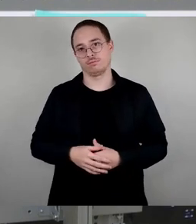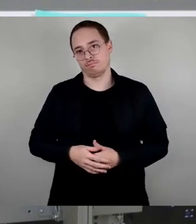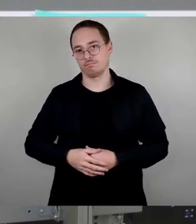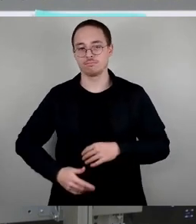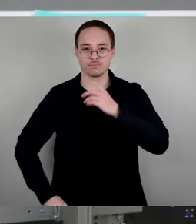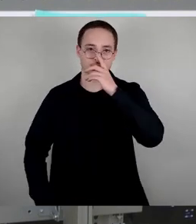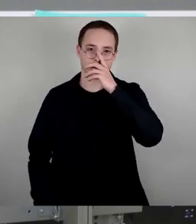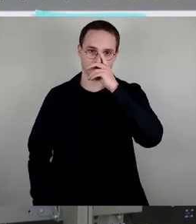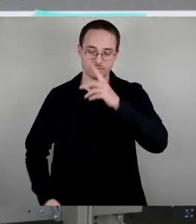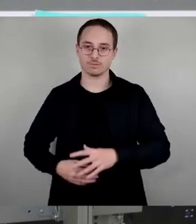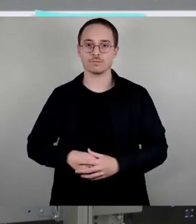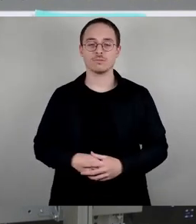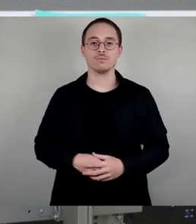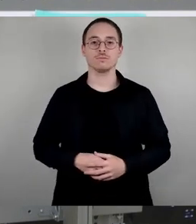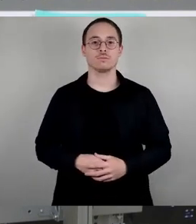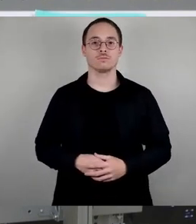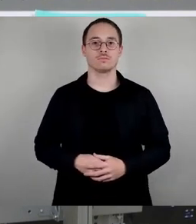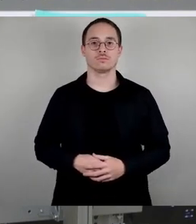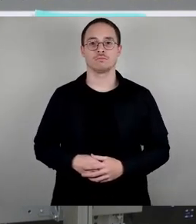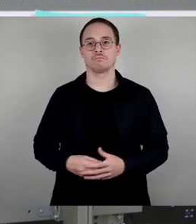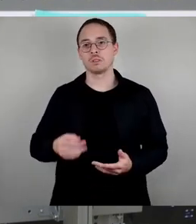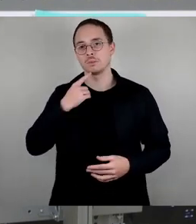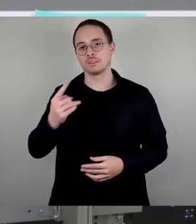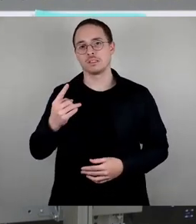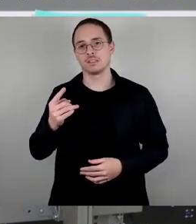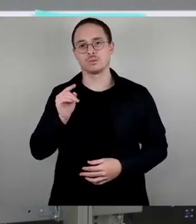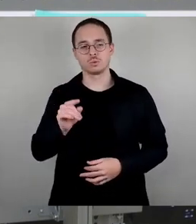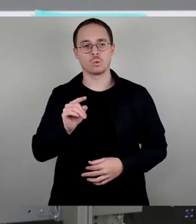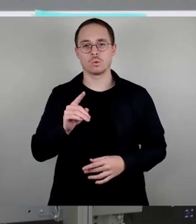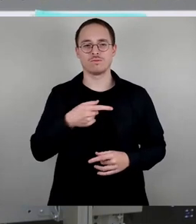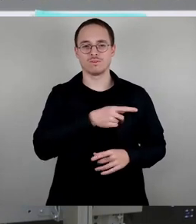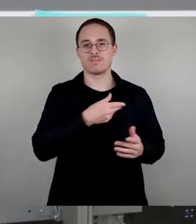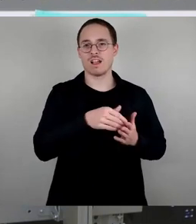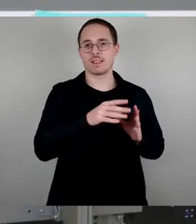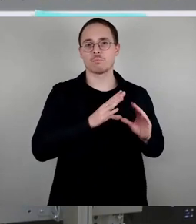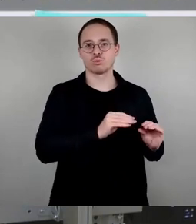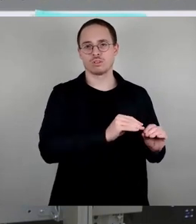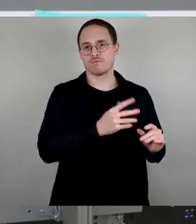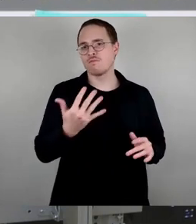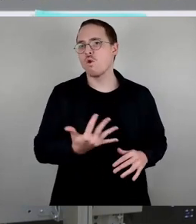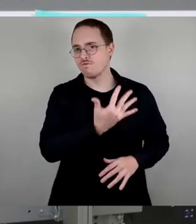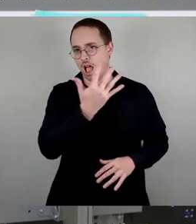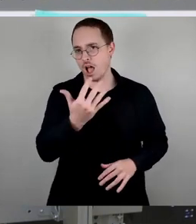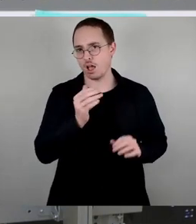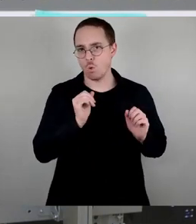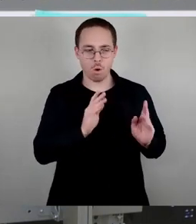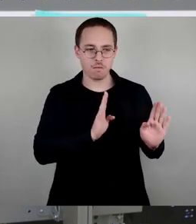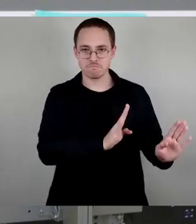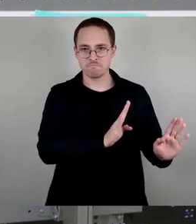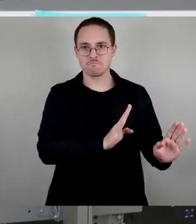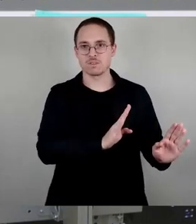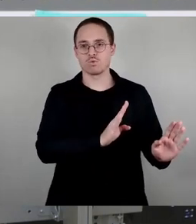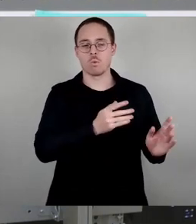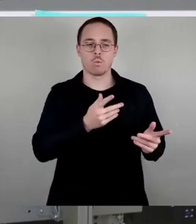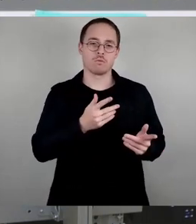etc. für die Stadt besser sein als ein Neubau. Zumindest anhand der derzeit vorliegenden